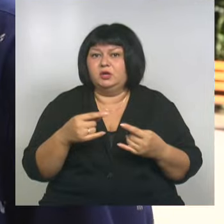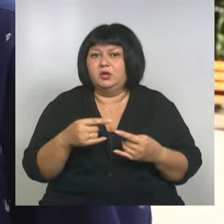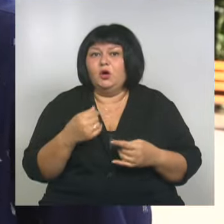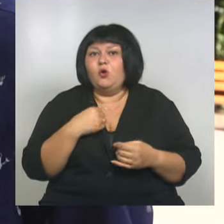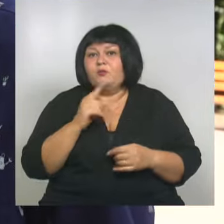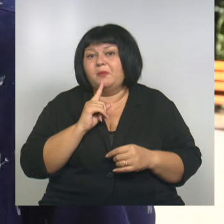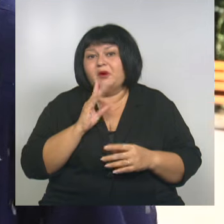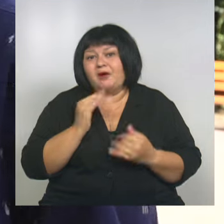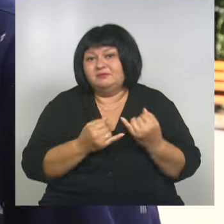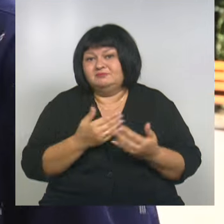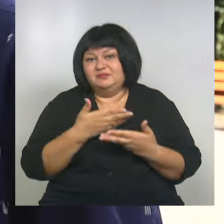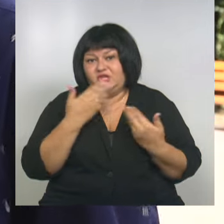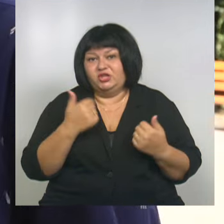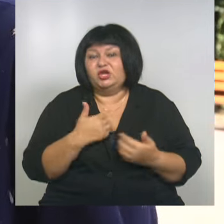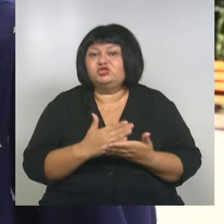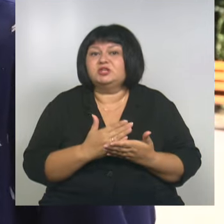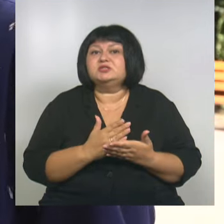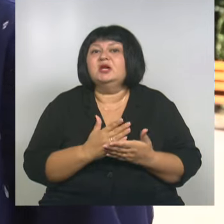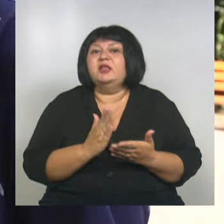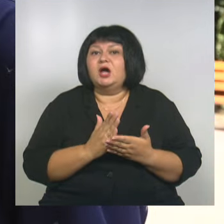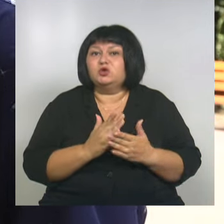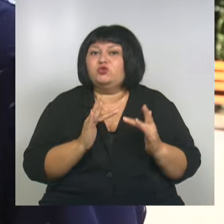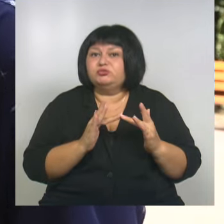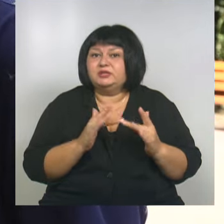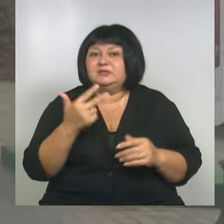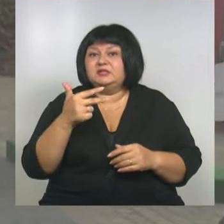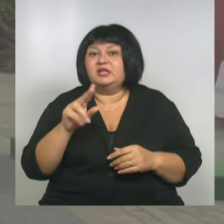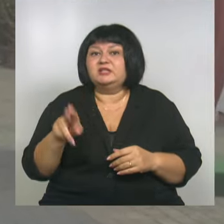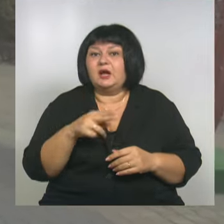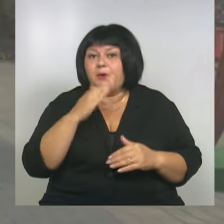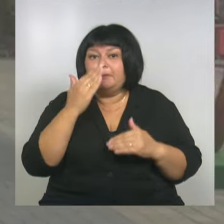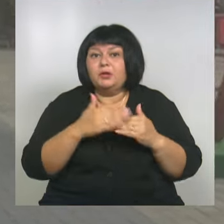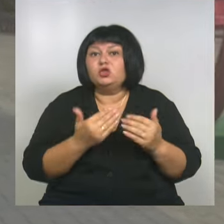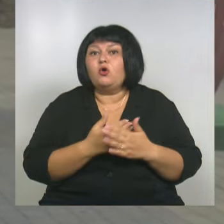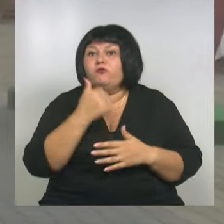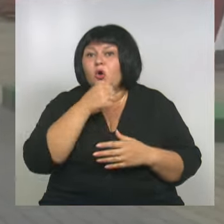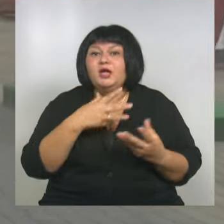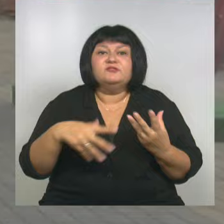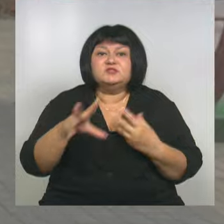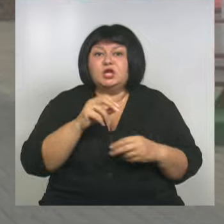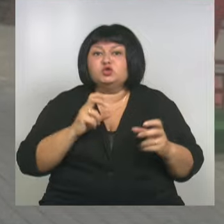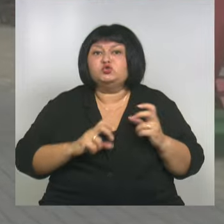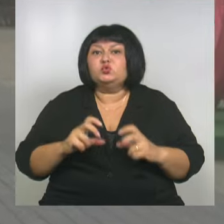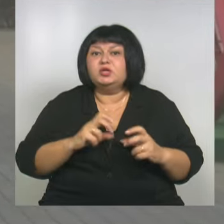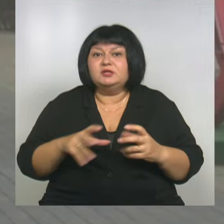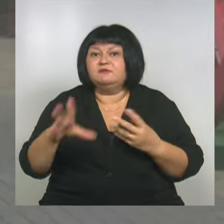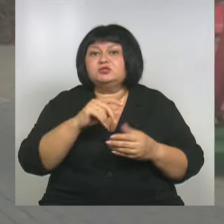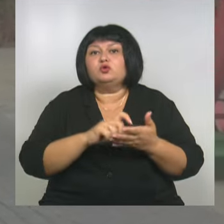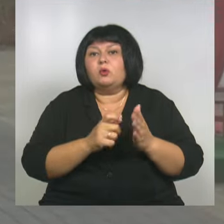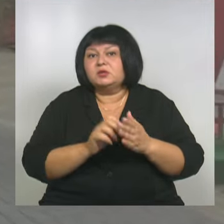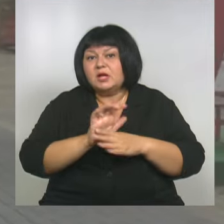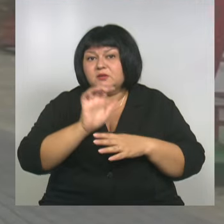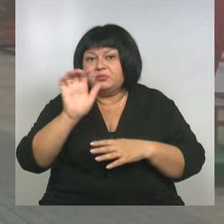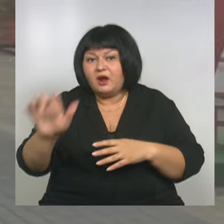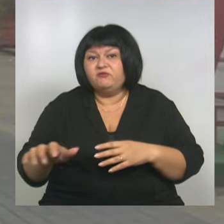половинки нет. Я сейчас нахожусь в общежитии. И 30 декабря, перед Новым годом, всех студентов из своих комнат отправили